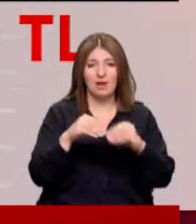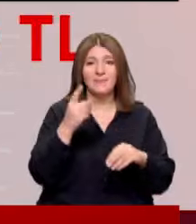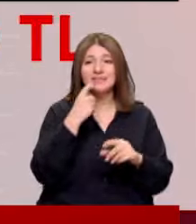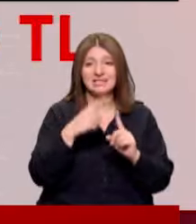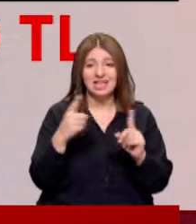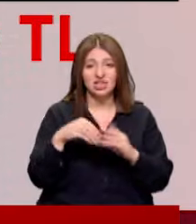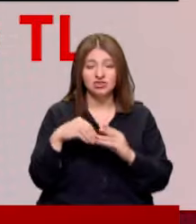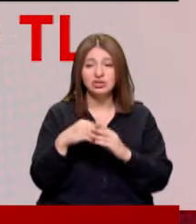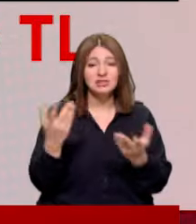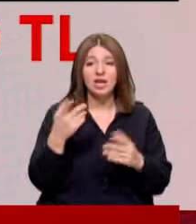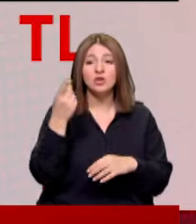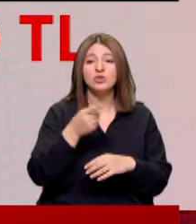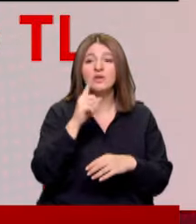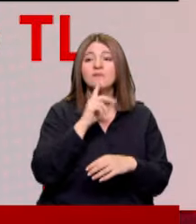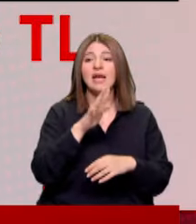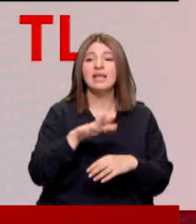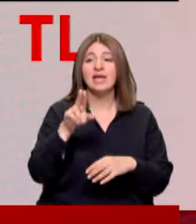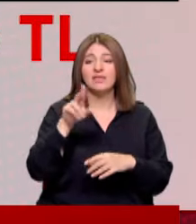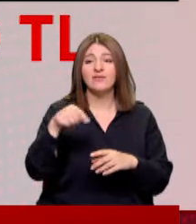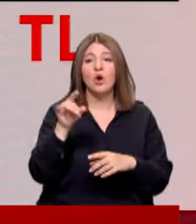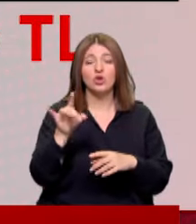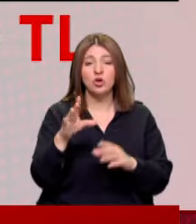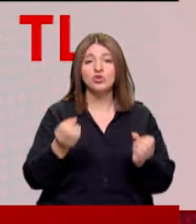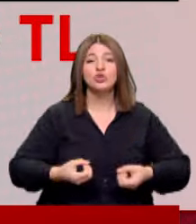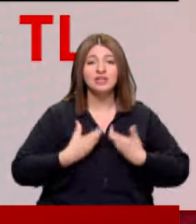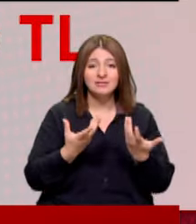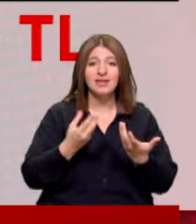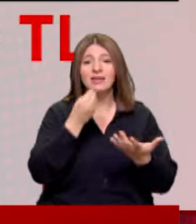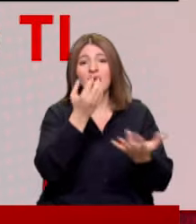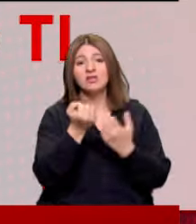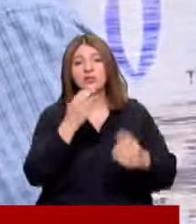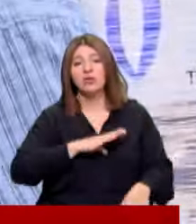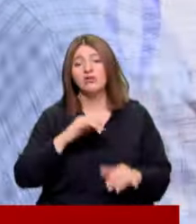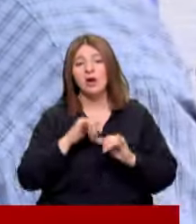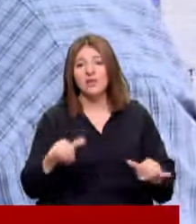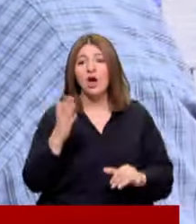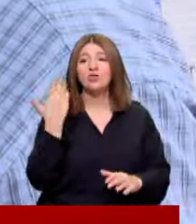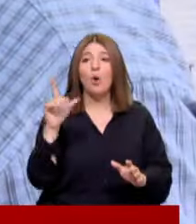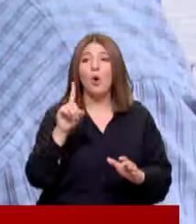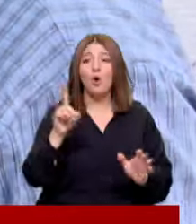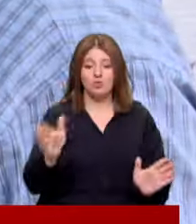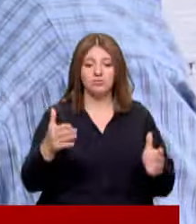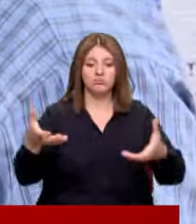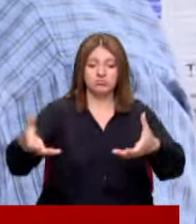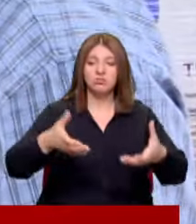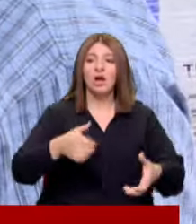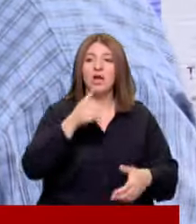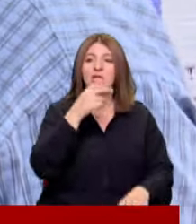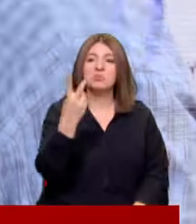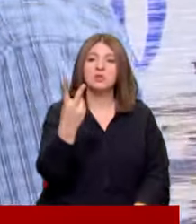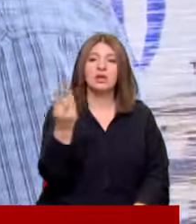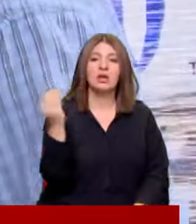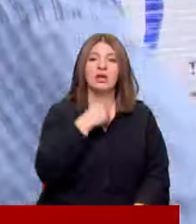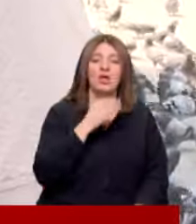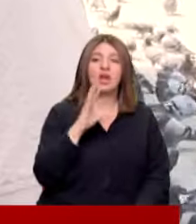yıldaki zam oranı %157,14 Üretici de, tüketici de şikayetçi Eskiden 10 koli geliyordu Şimdi adam 2 koli